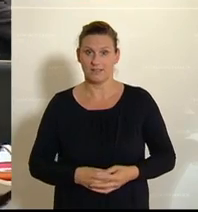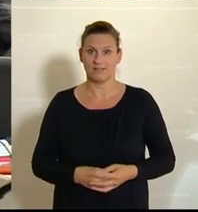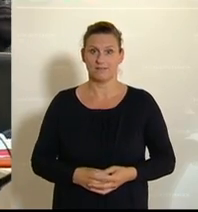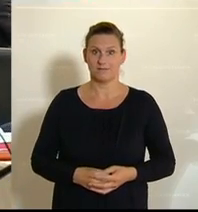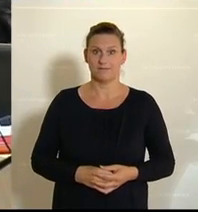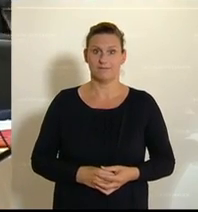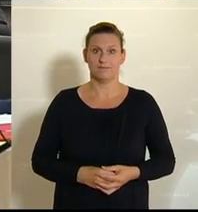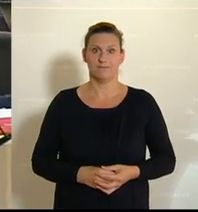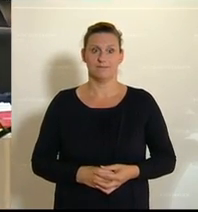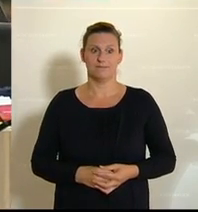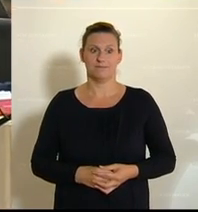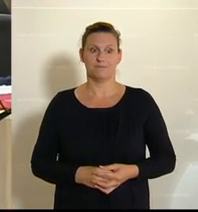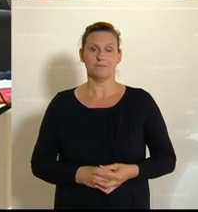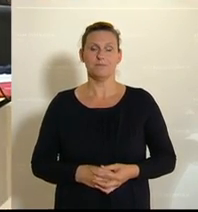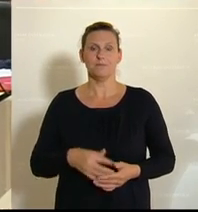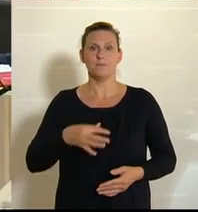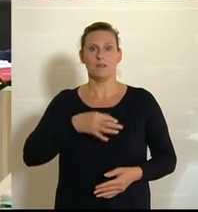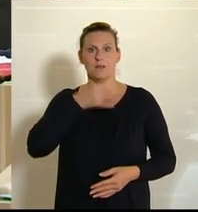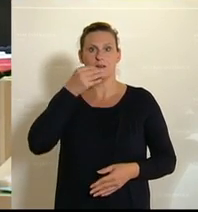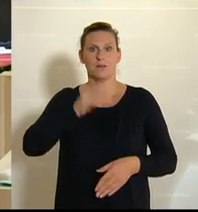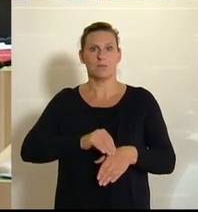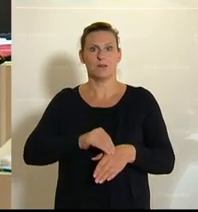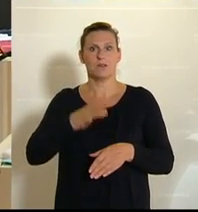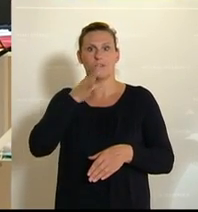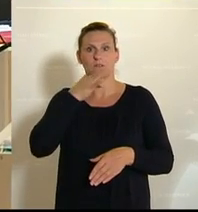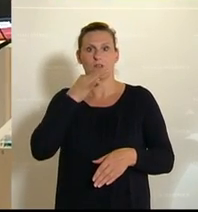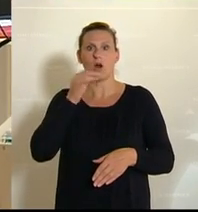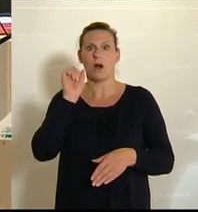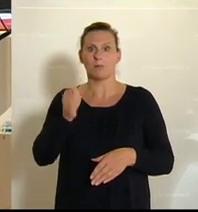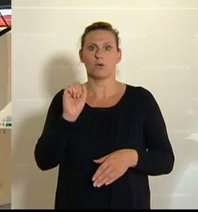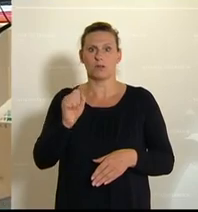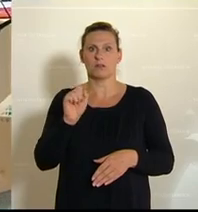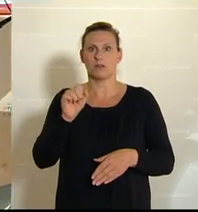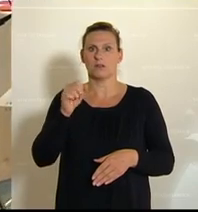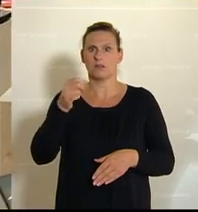Am Wort ist die Frau Dr. Petrana Riebel. Bitteschön, Frau Dr.